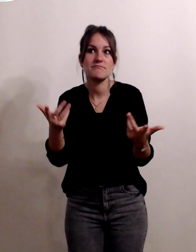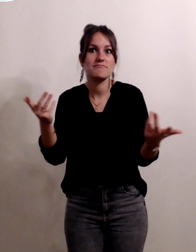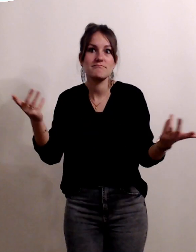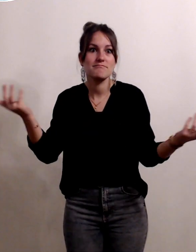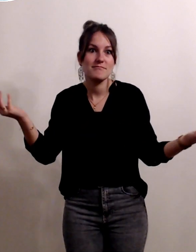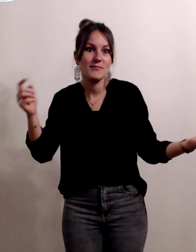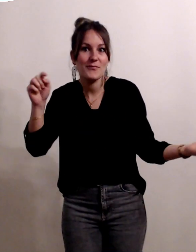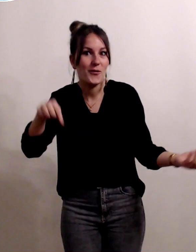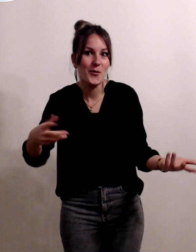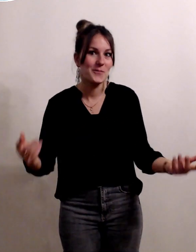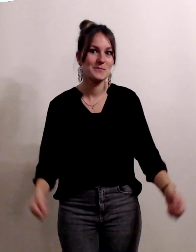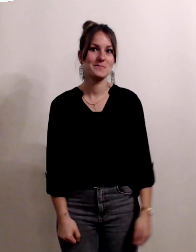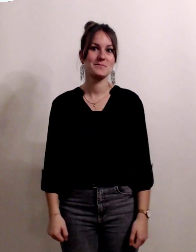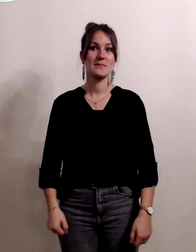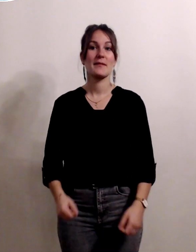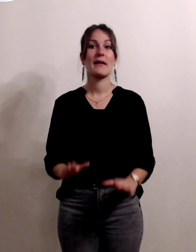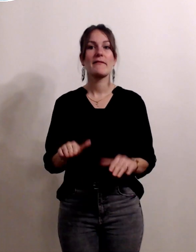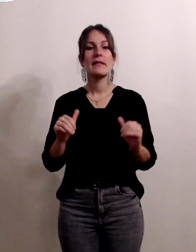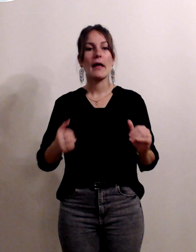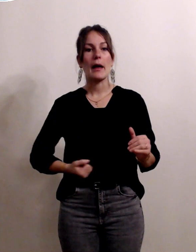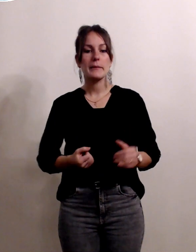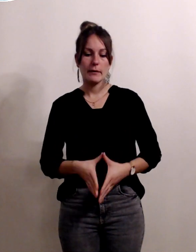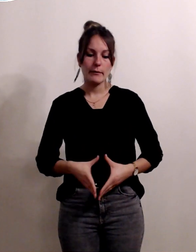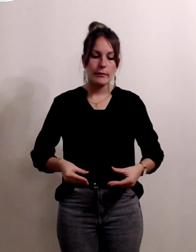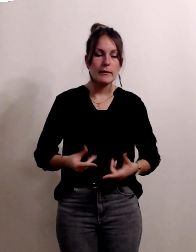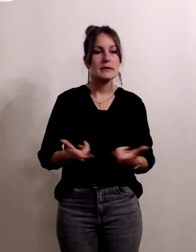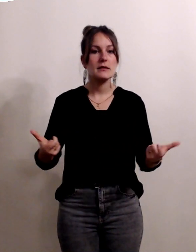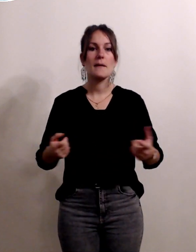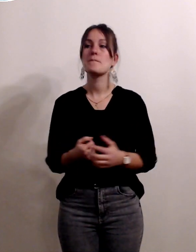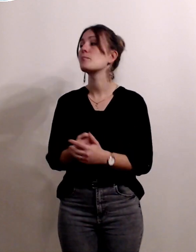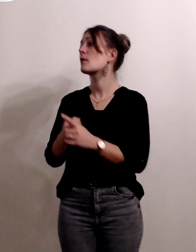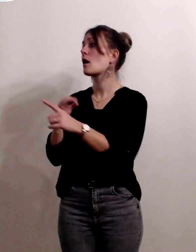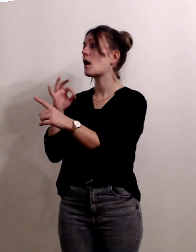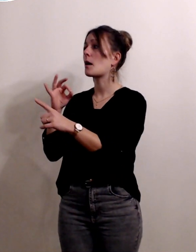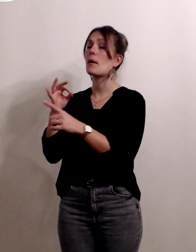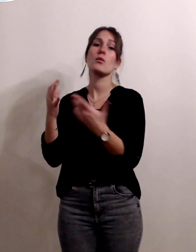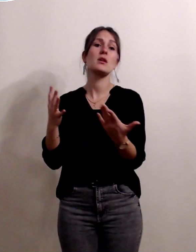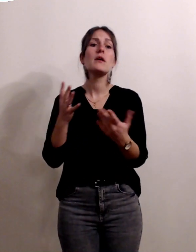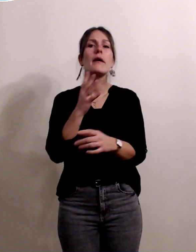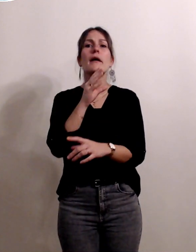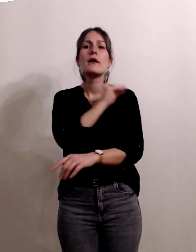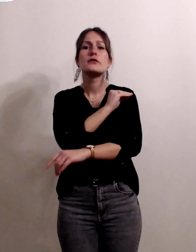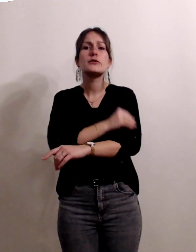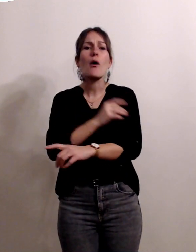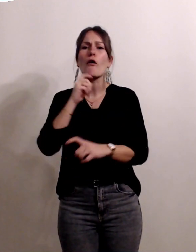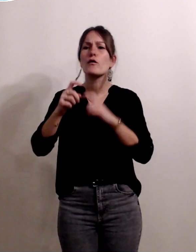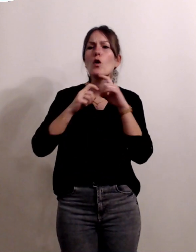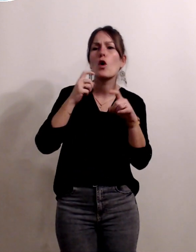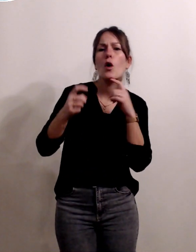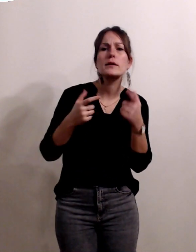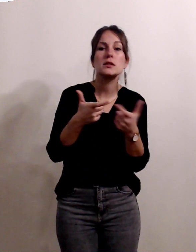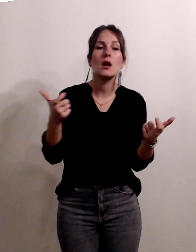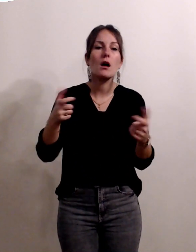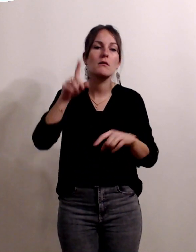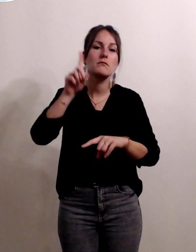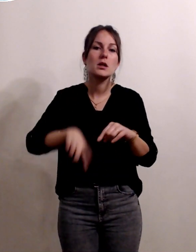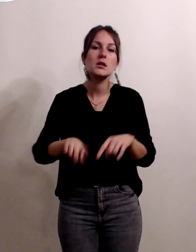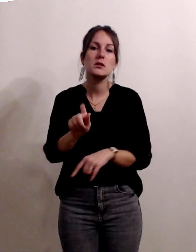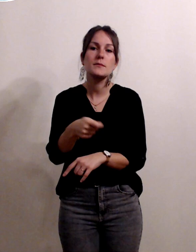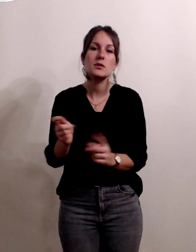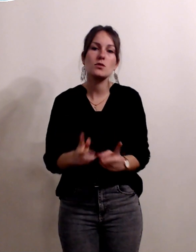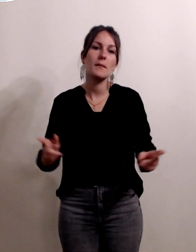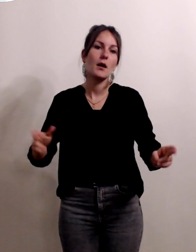d'endommager l'utérus voilà oui tous les traumatismes tous les sports violents sont contre-indiqués bien sûr pendant la grossesse